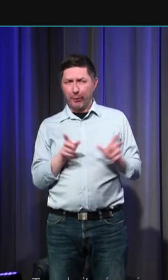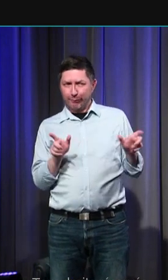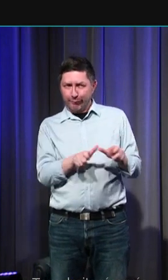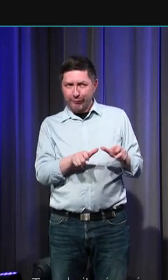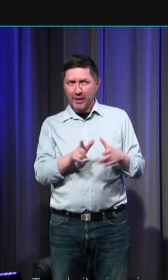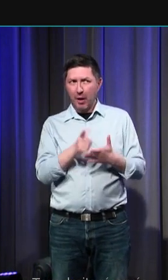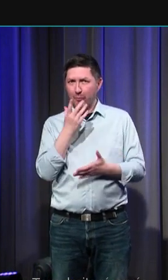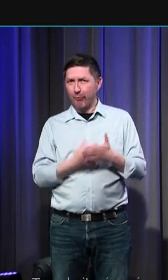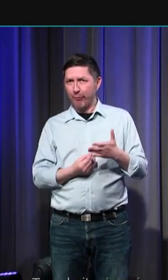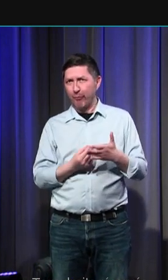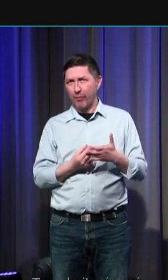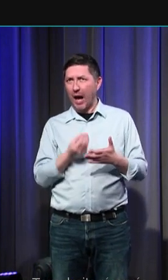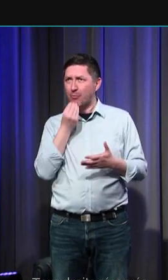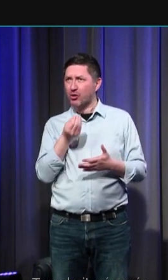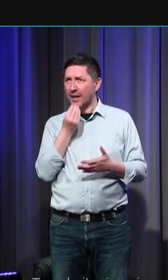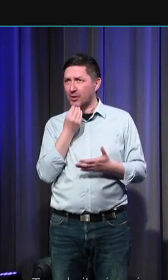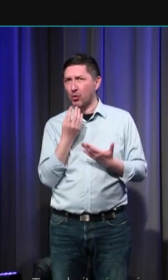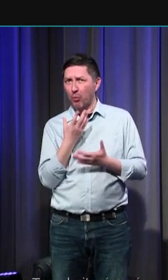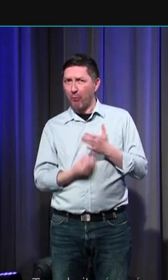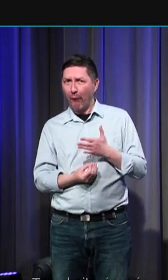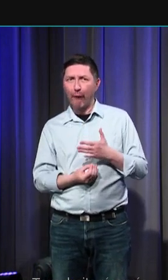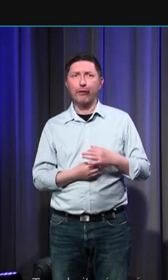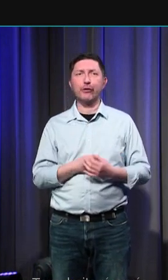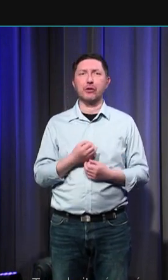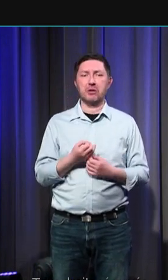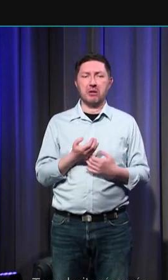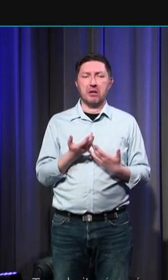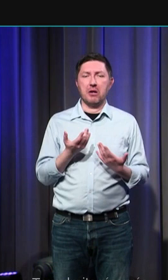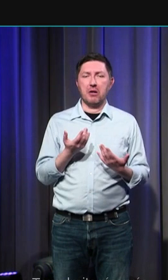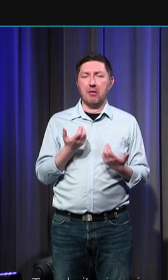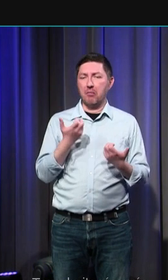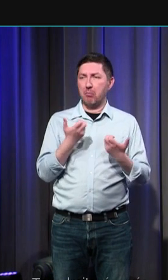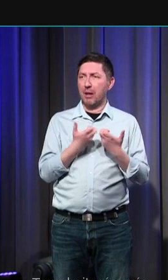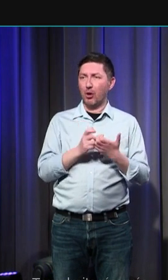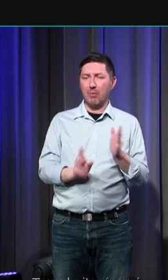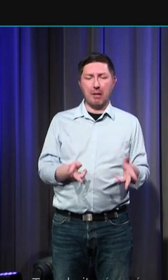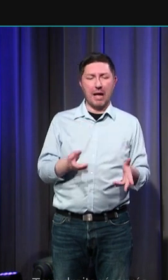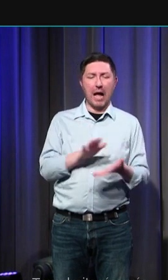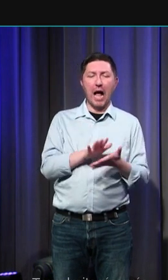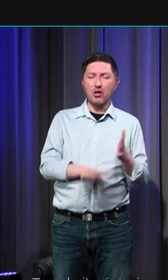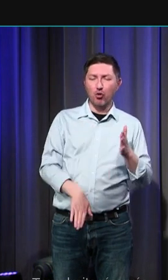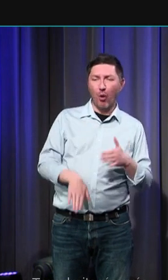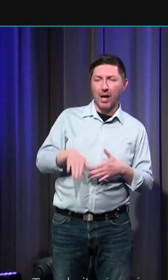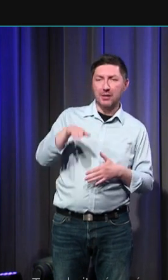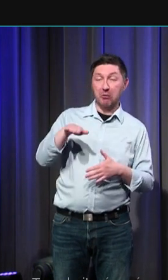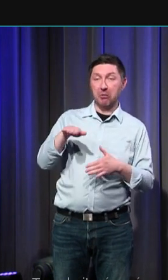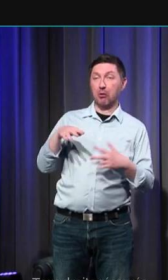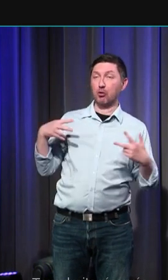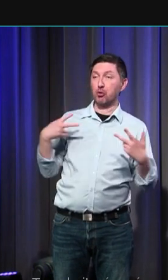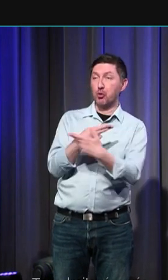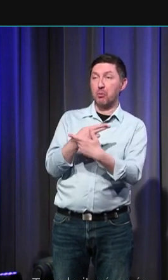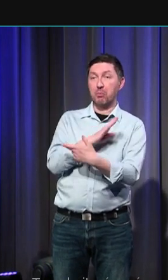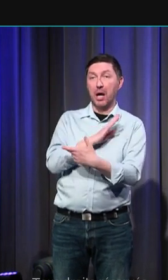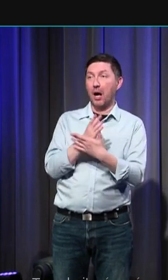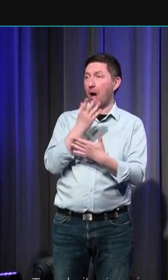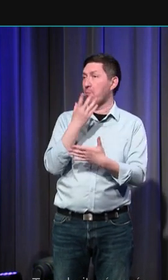des traces qui sont lisibles sur le squelette quand il est en pleine croissance des arrêts de croissance qui sont liés par exemple à des carences